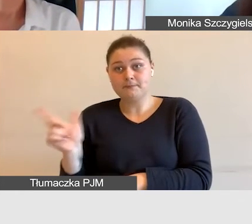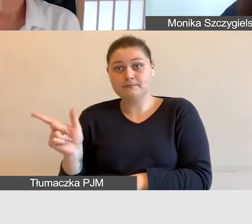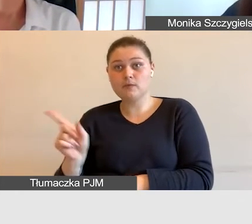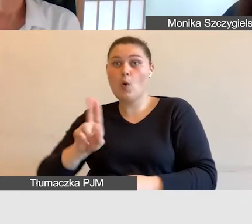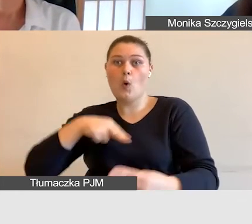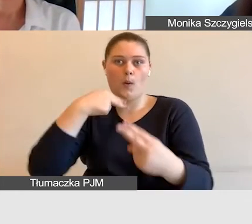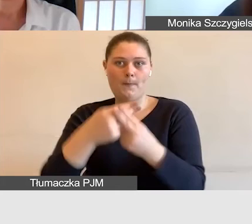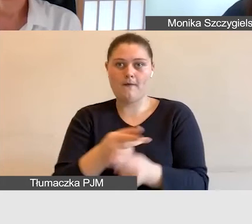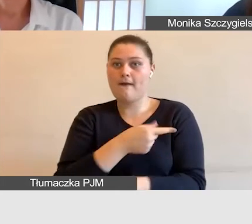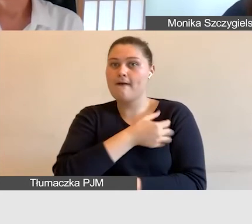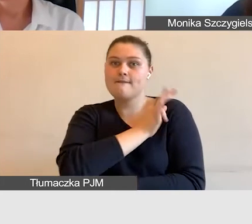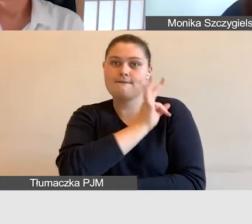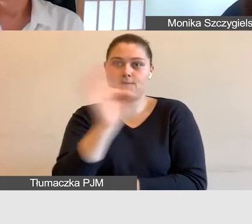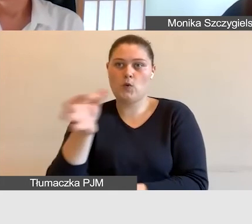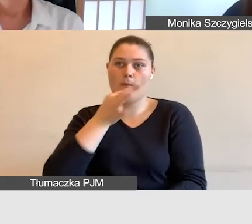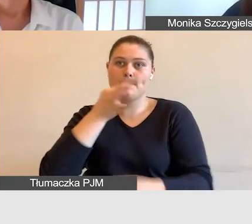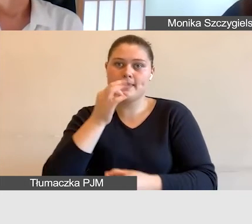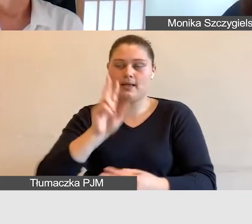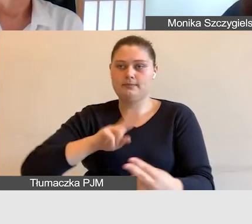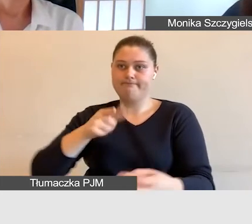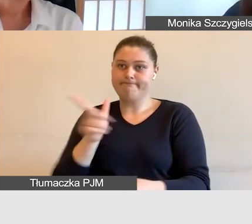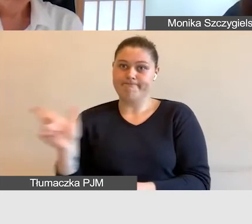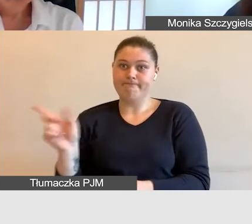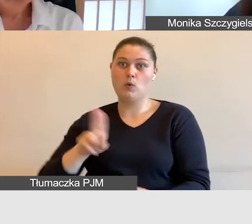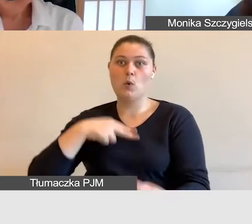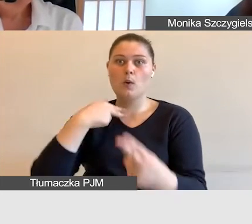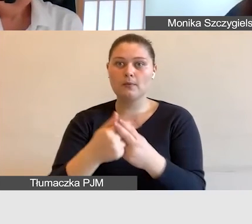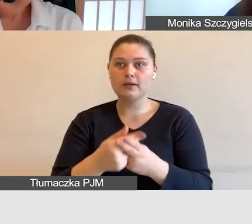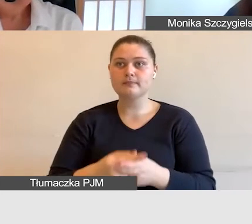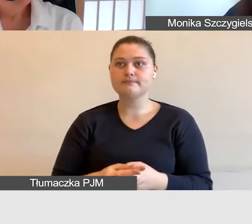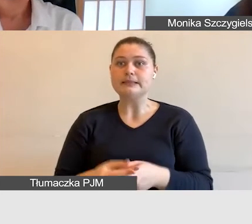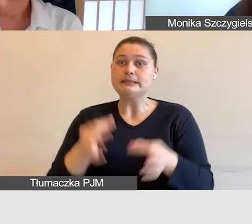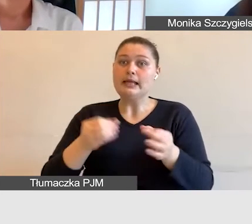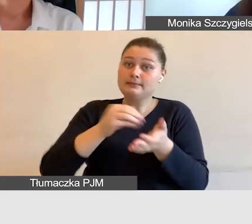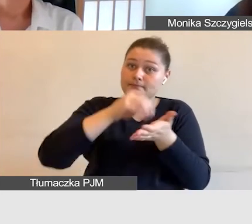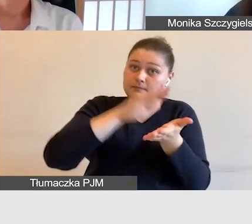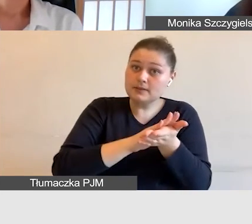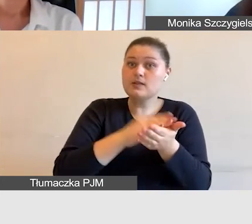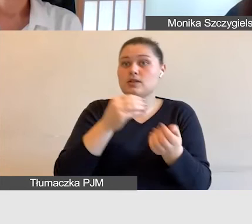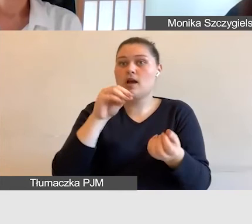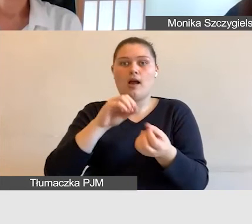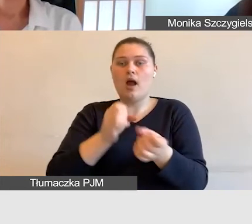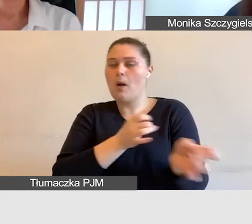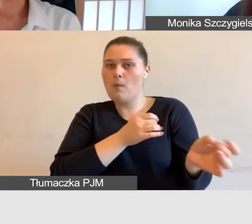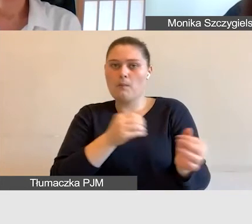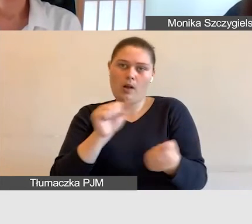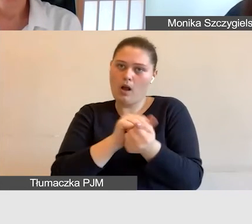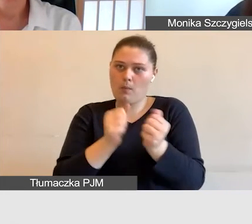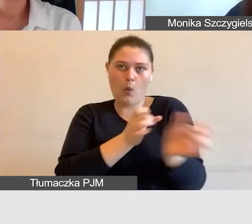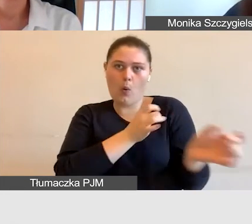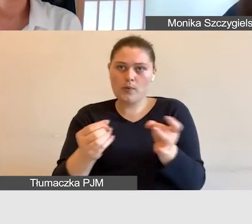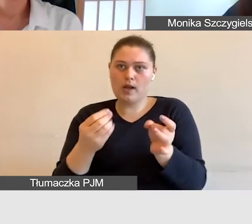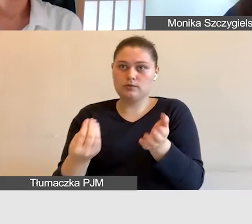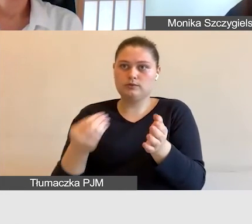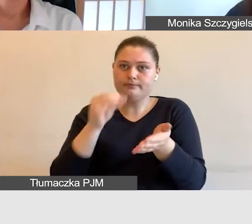Zapisujcie sobie pytania, wrzucajcie je na czat, a my będziemy się przygotowywać, by na nie odpowiedzieć.